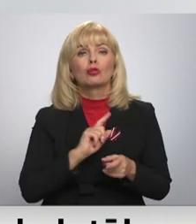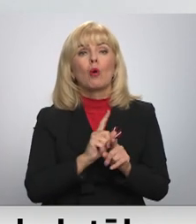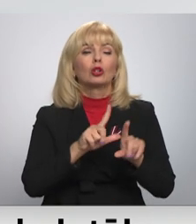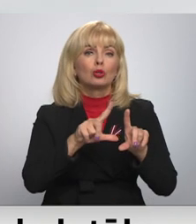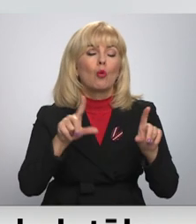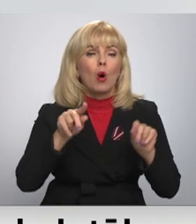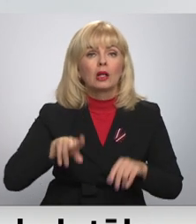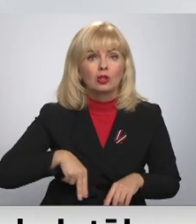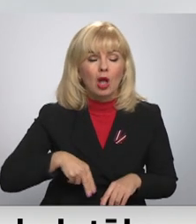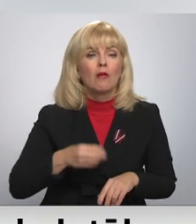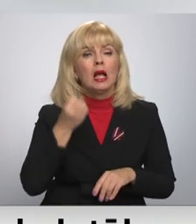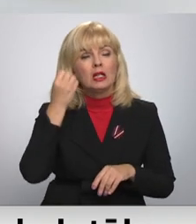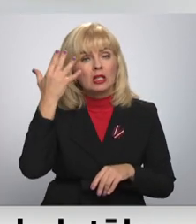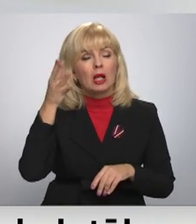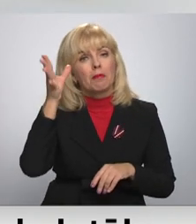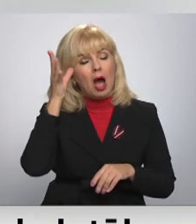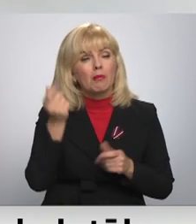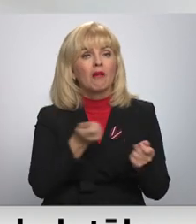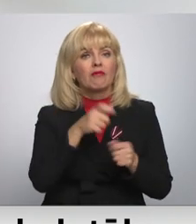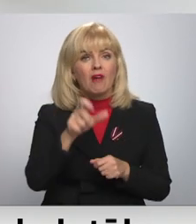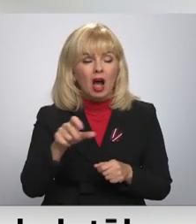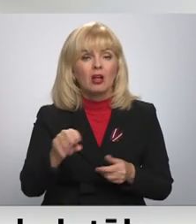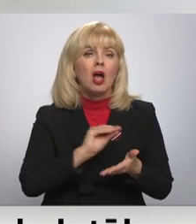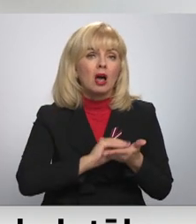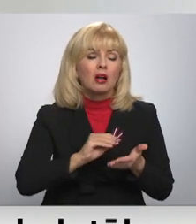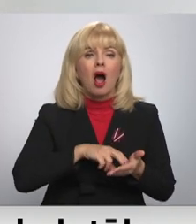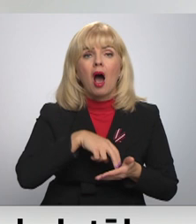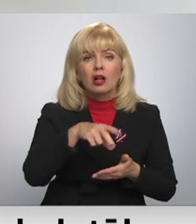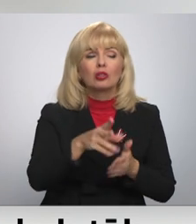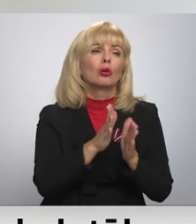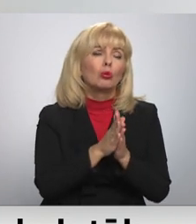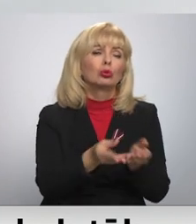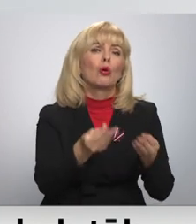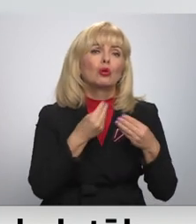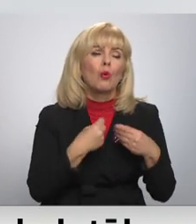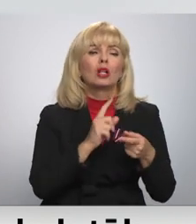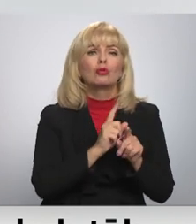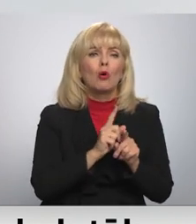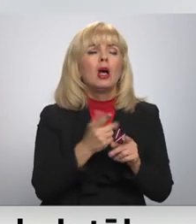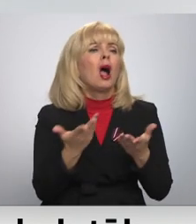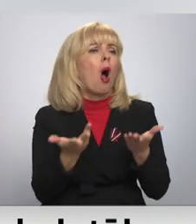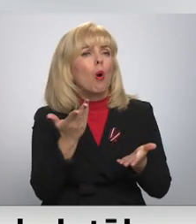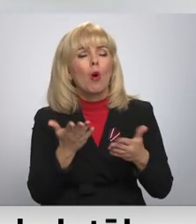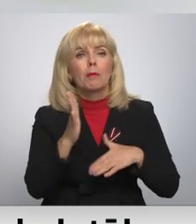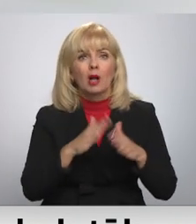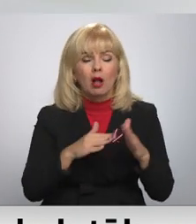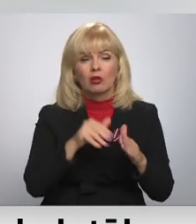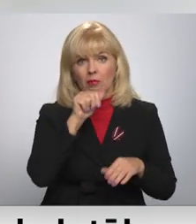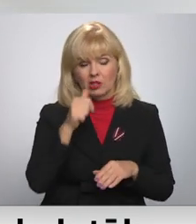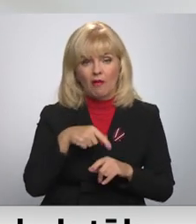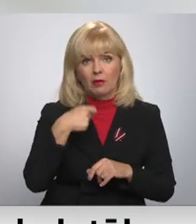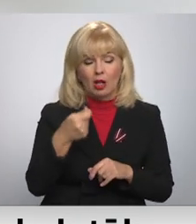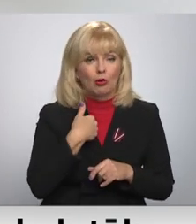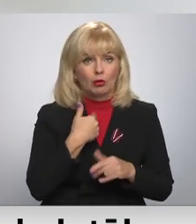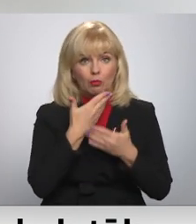direktori, izglītības pārvalušu vadītāji, viņi raksta mums un prasa dodiet skolotāju uz kaut praksē, kaut ko, bet mēs jau nevaram iedot to, kas